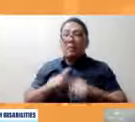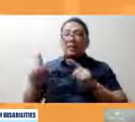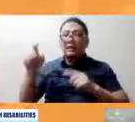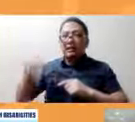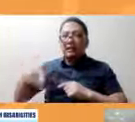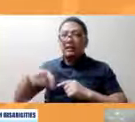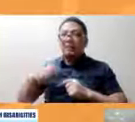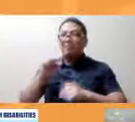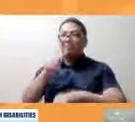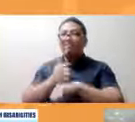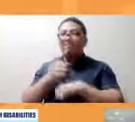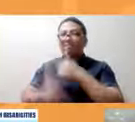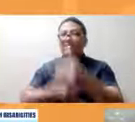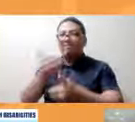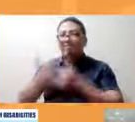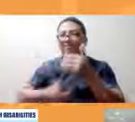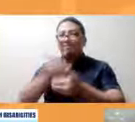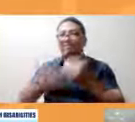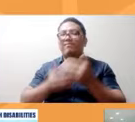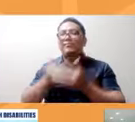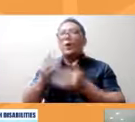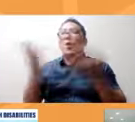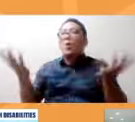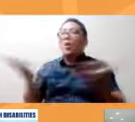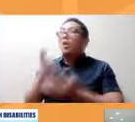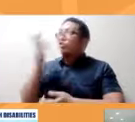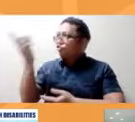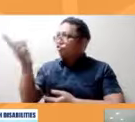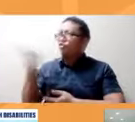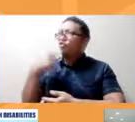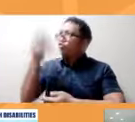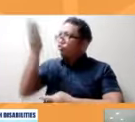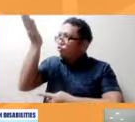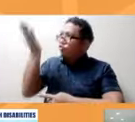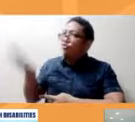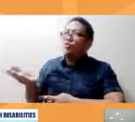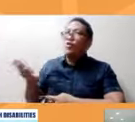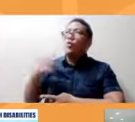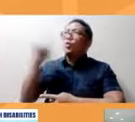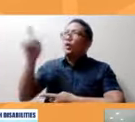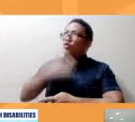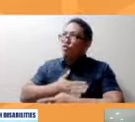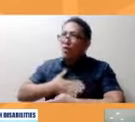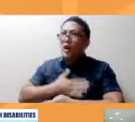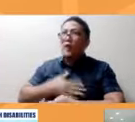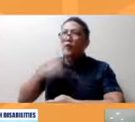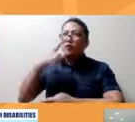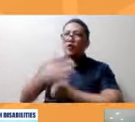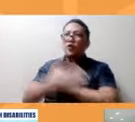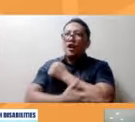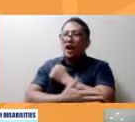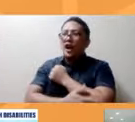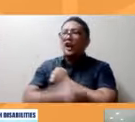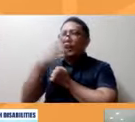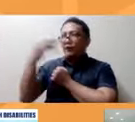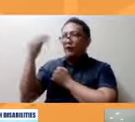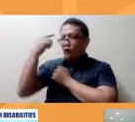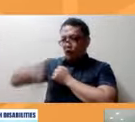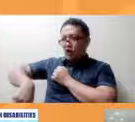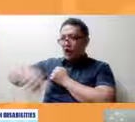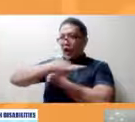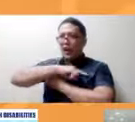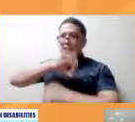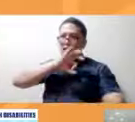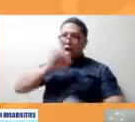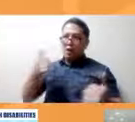mekanismo na yun para malaman namin nasan ka sino ka at anong gusto mo para sa bansa at para sa amin kami din